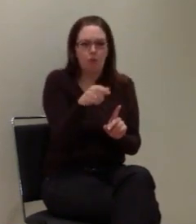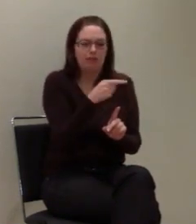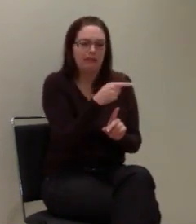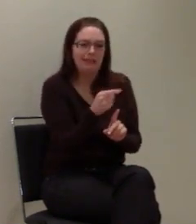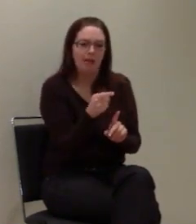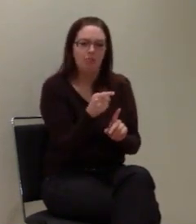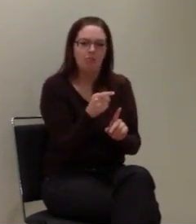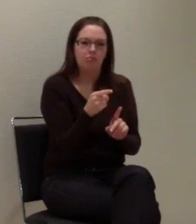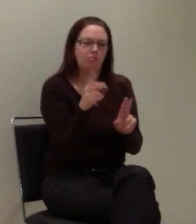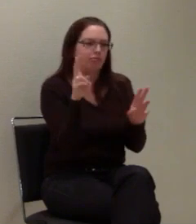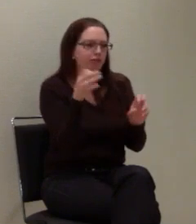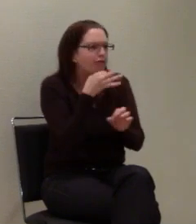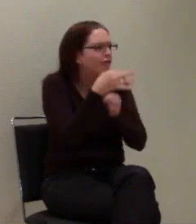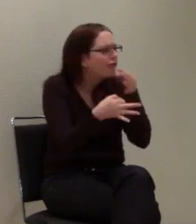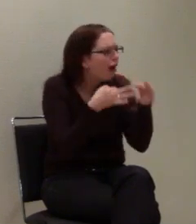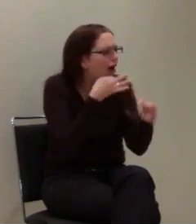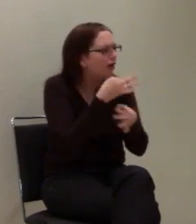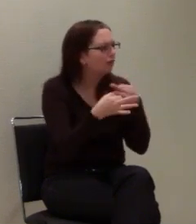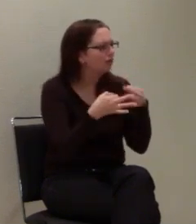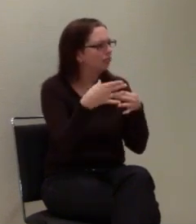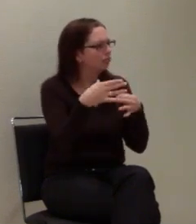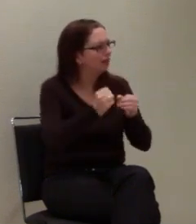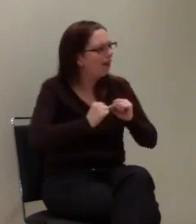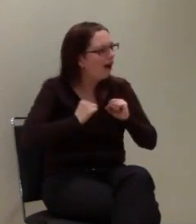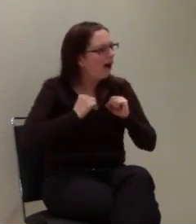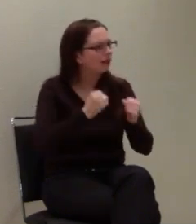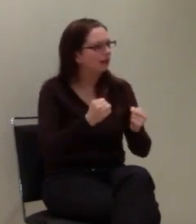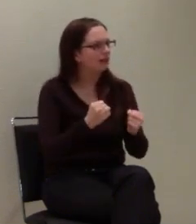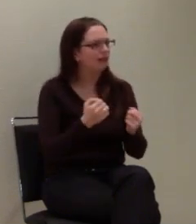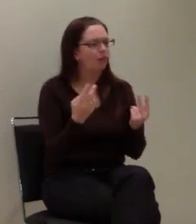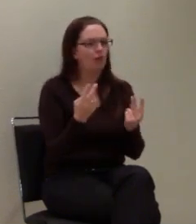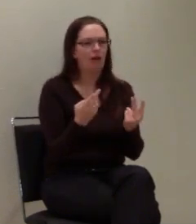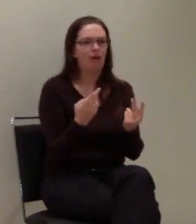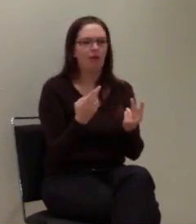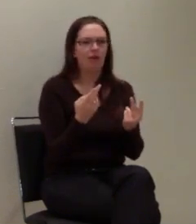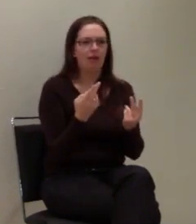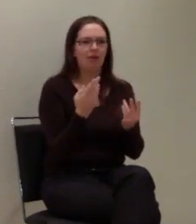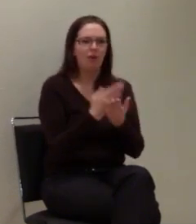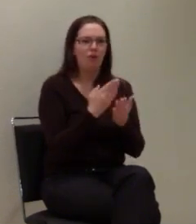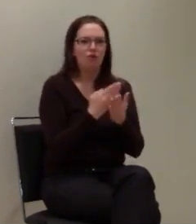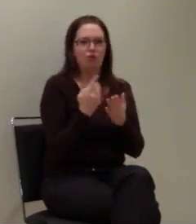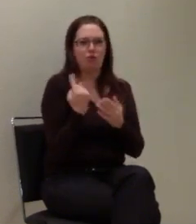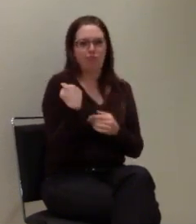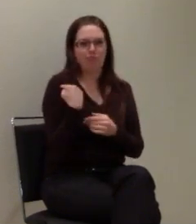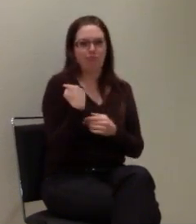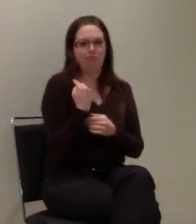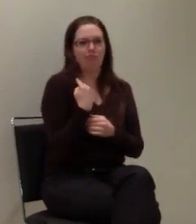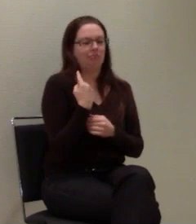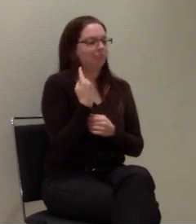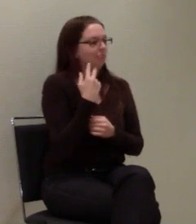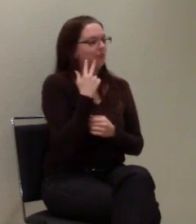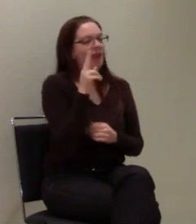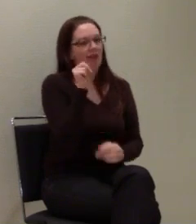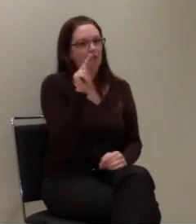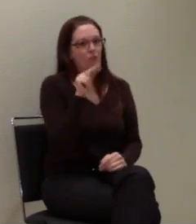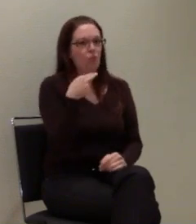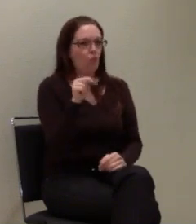insolviert, sind da von Seiten von uns, das ist ja die Frage, was der Herr Nunn gerade gestellt hat,